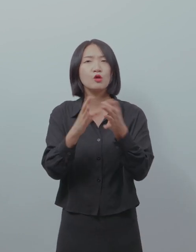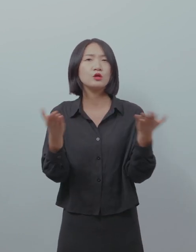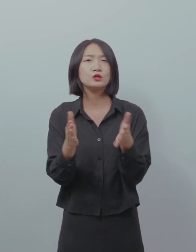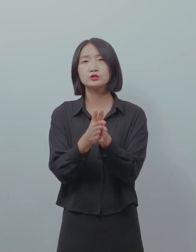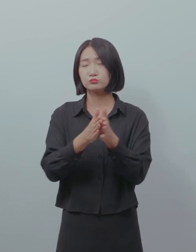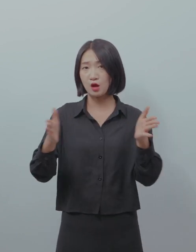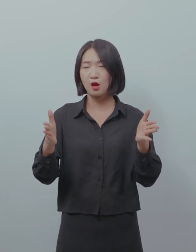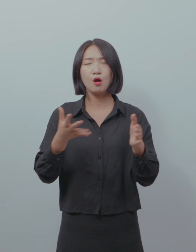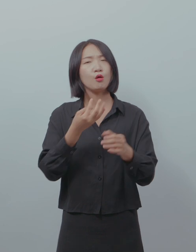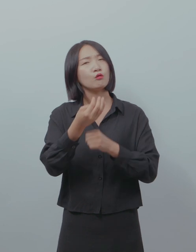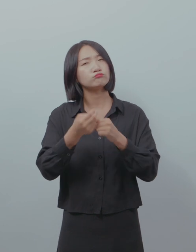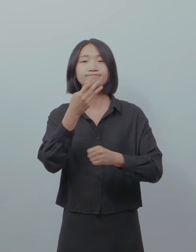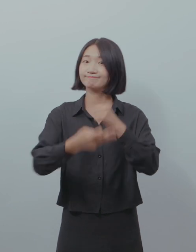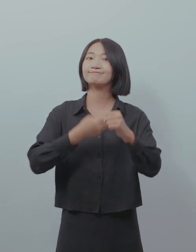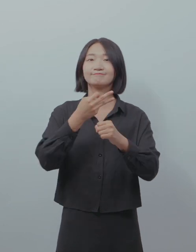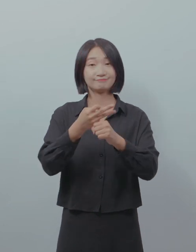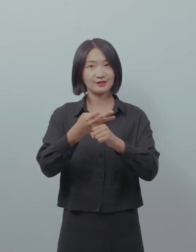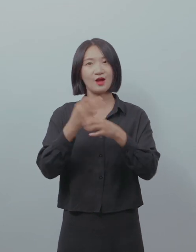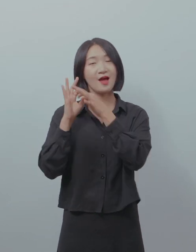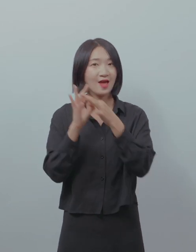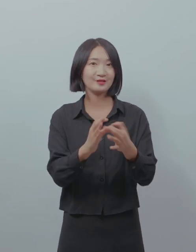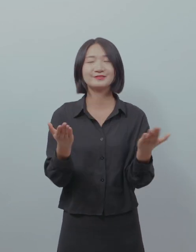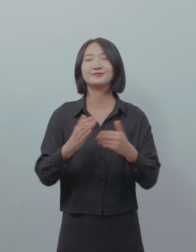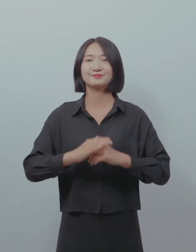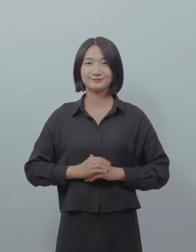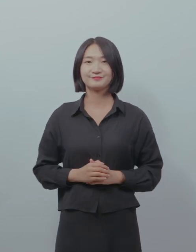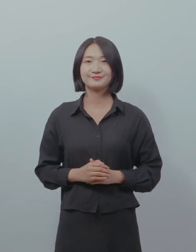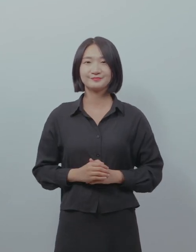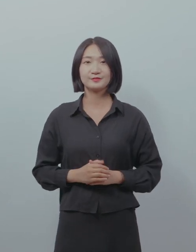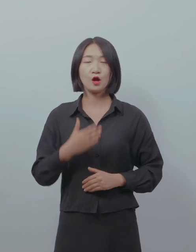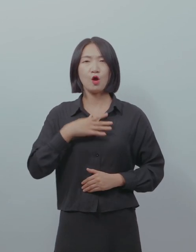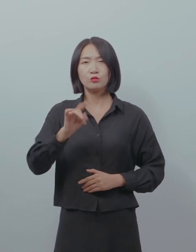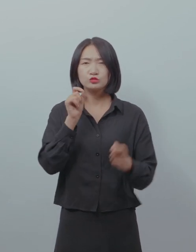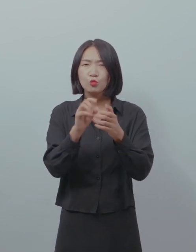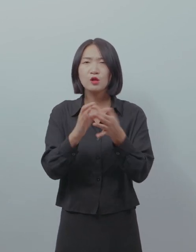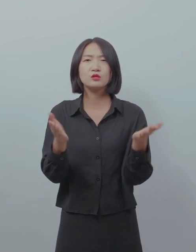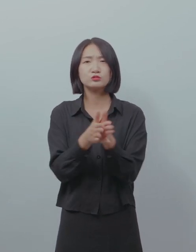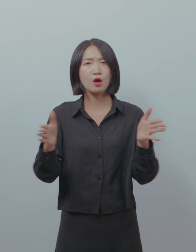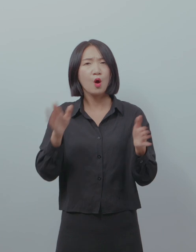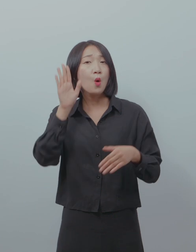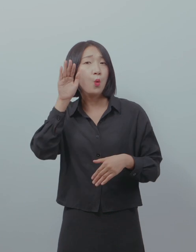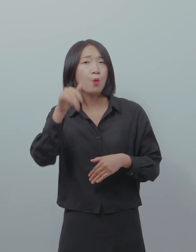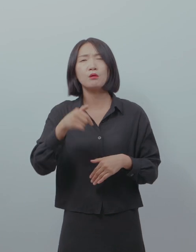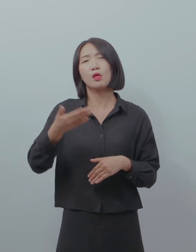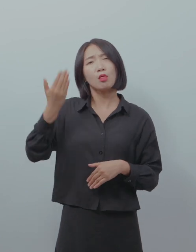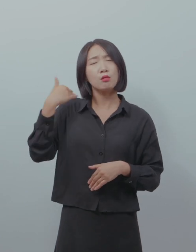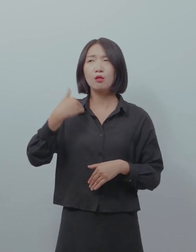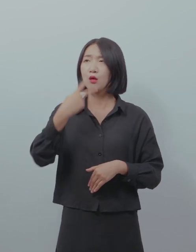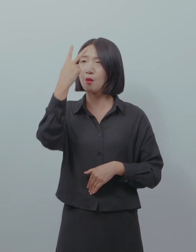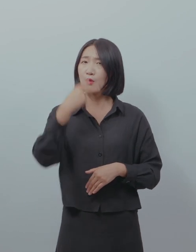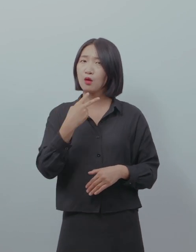접근성 업무를 시작하게 됐고 횟수로는 한 13년 정도 진행을 하고 있어 내가 처음 접근성을 시작하고 얼마 되지